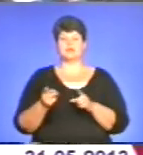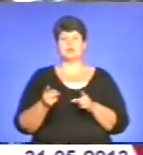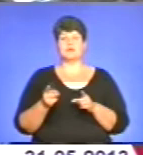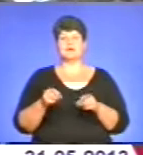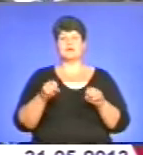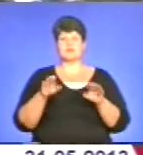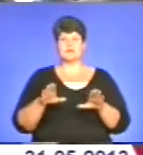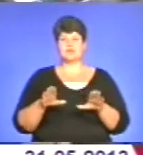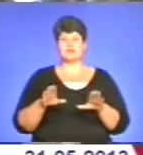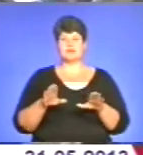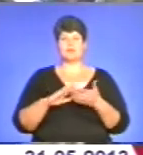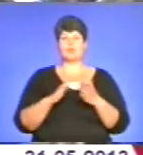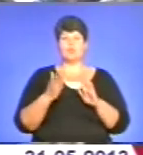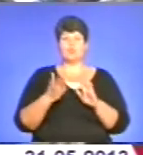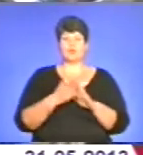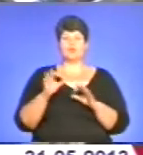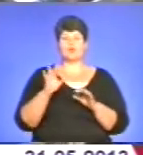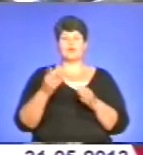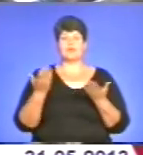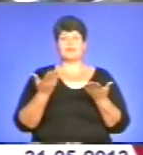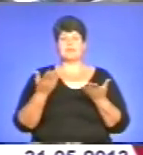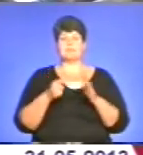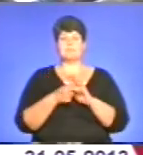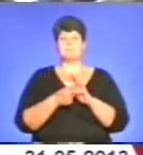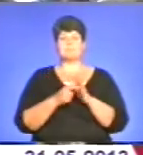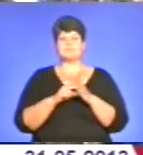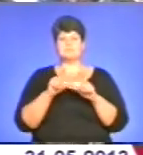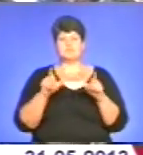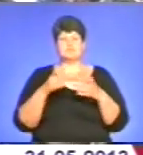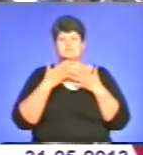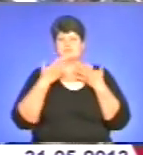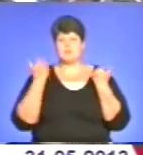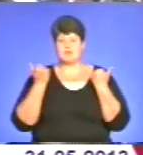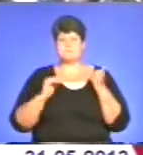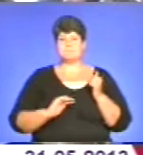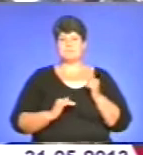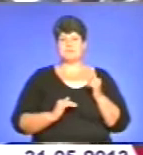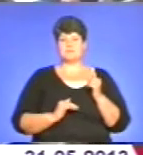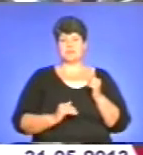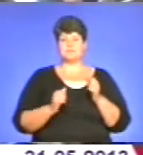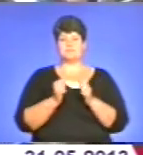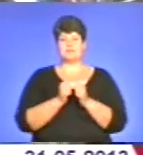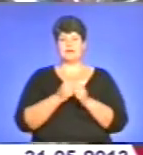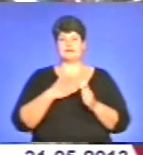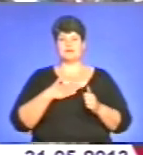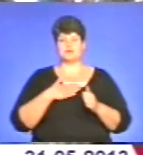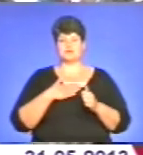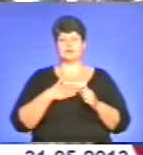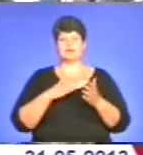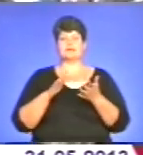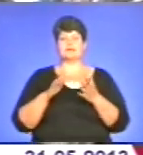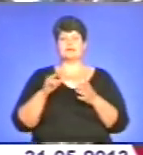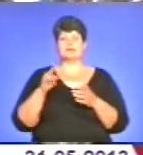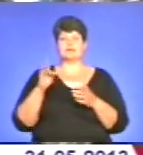і домовленості про якесь приміщення поки ніякого немає. Підприємець біля нашої траси, біля тої гори,